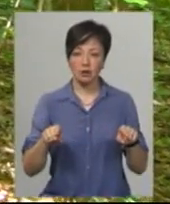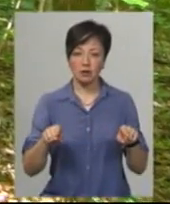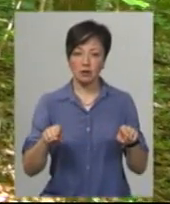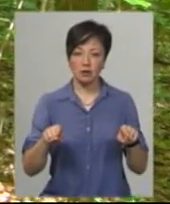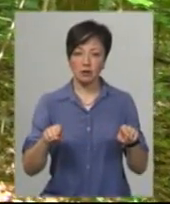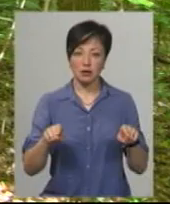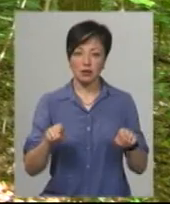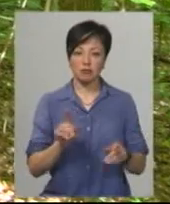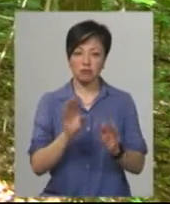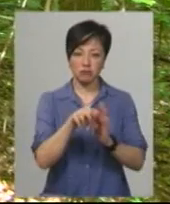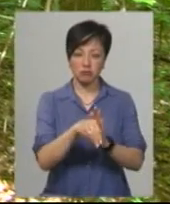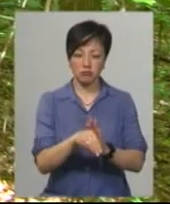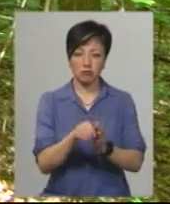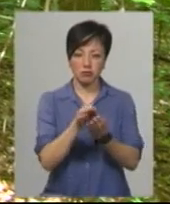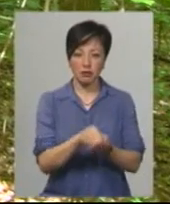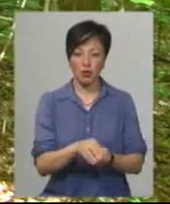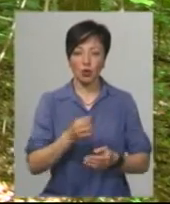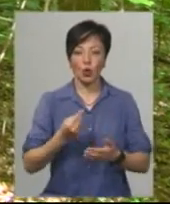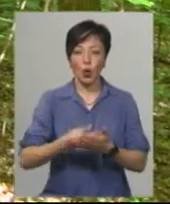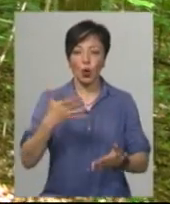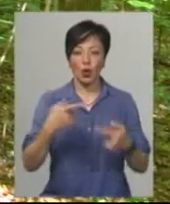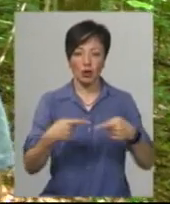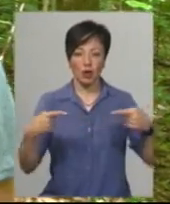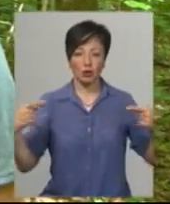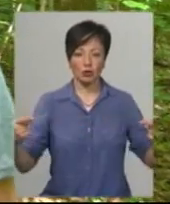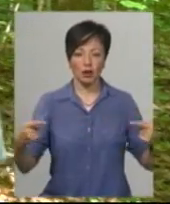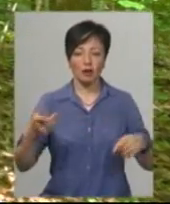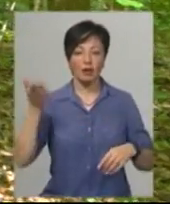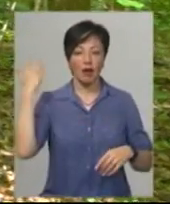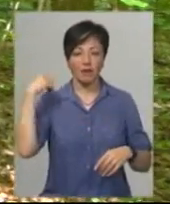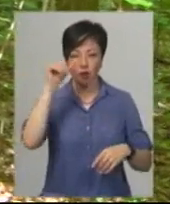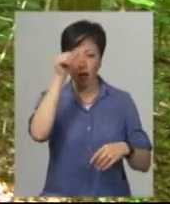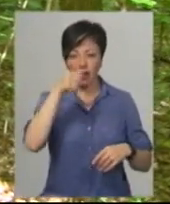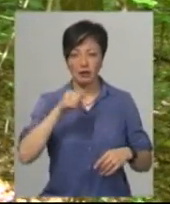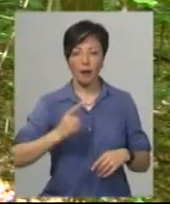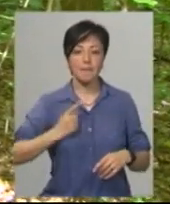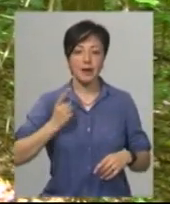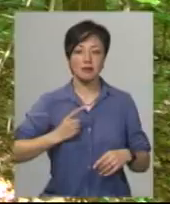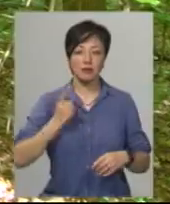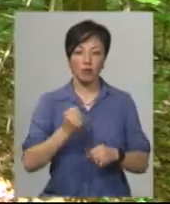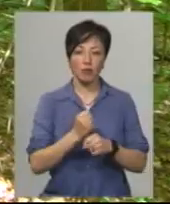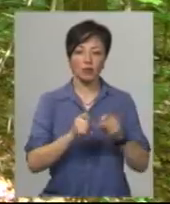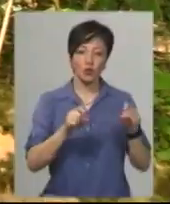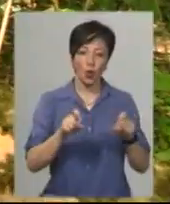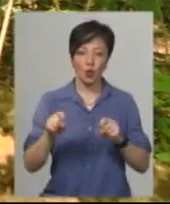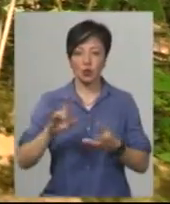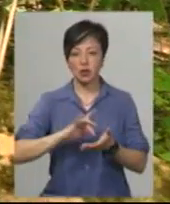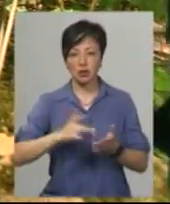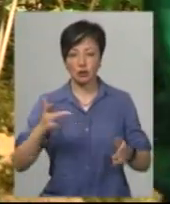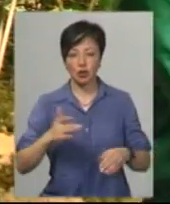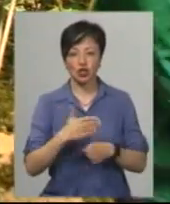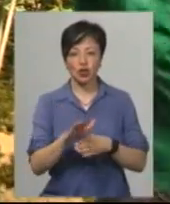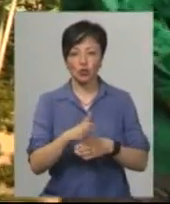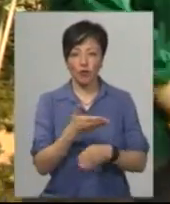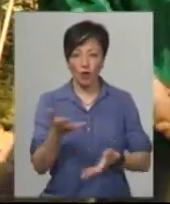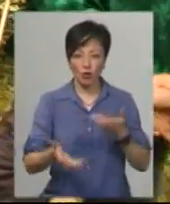дорогі оцих давньогрецьких майстрів, які робили і золото, і срібло. Частково